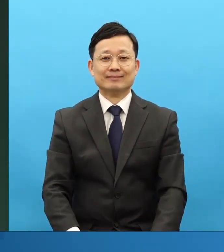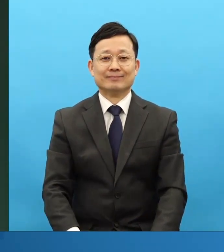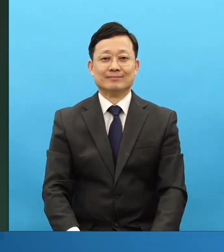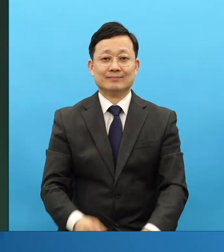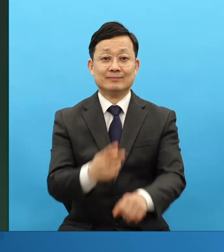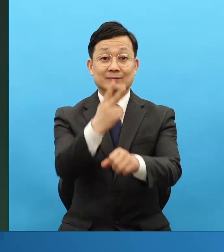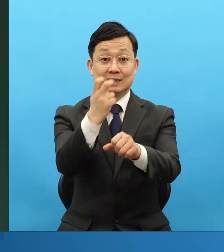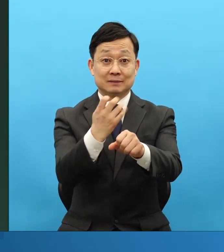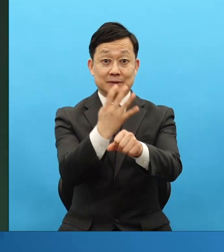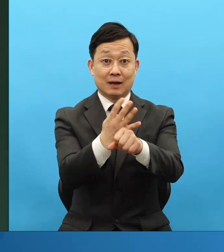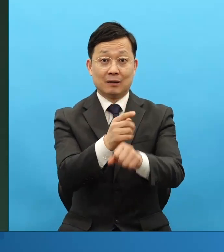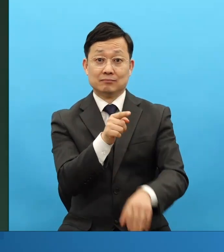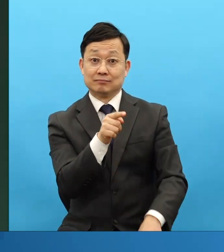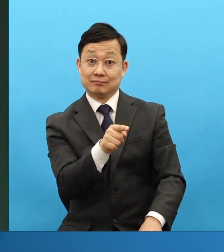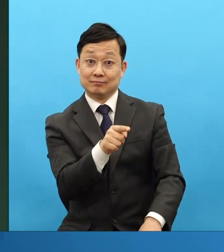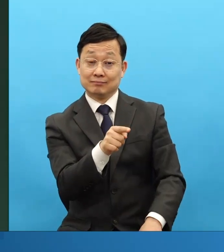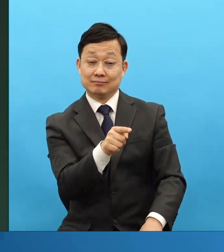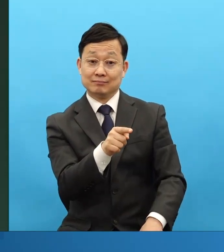이 24라는 말은요.